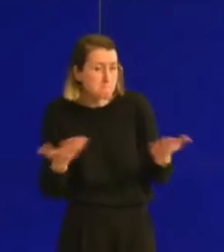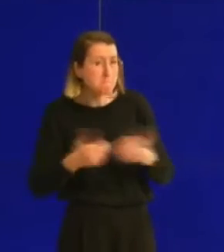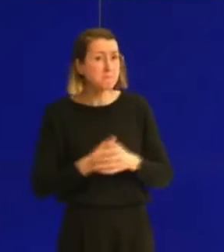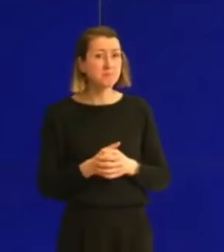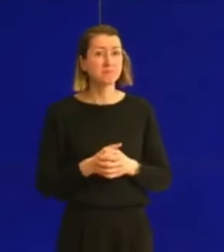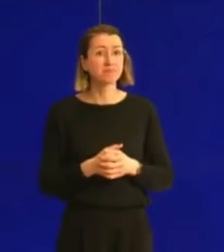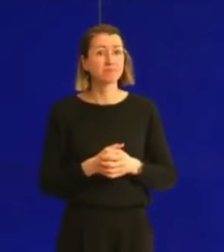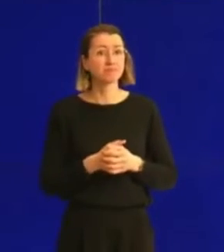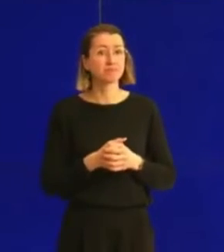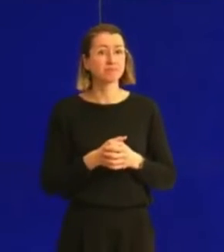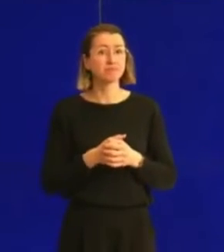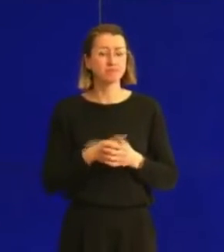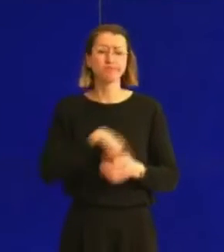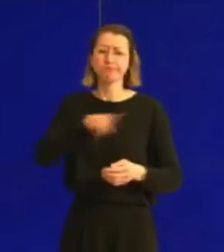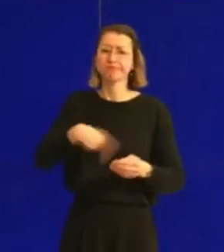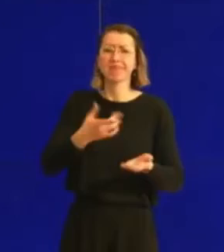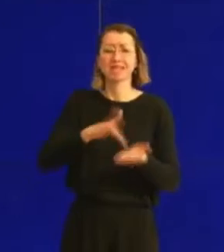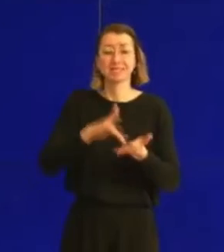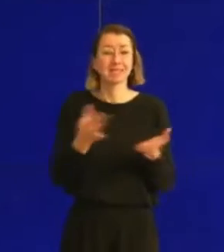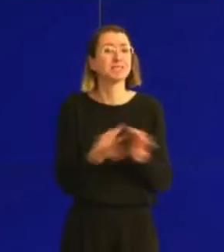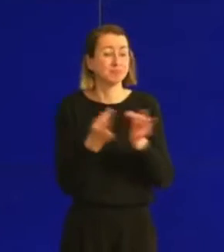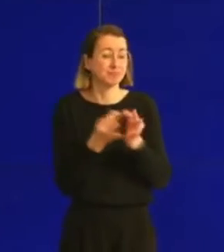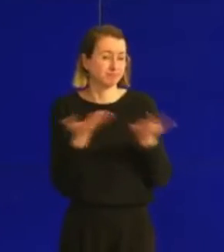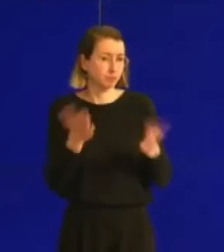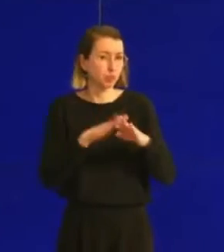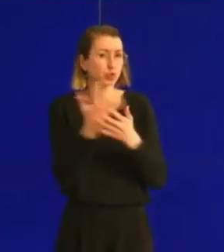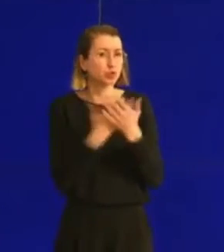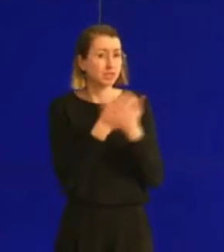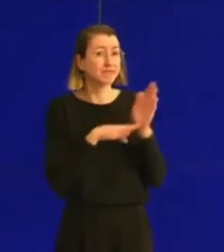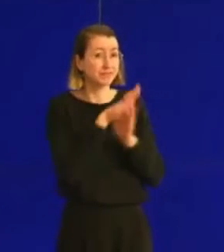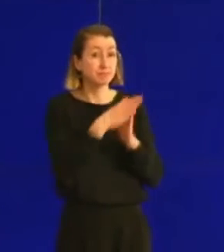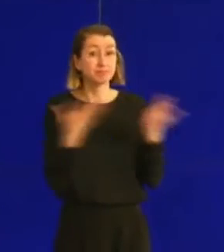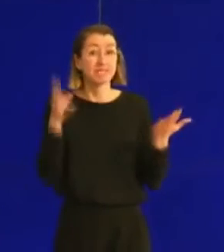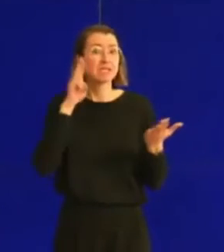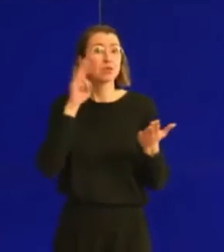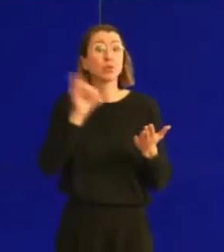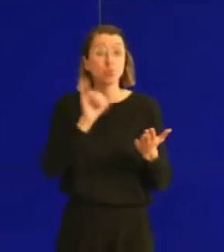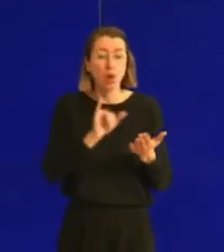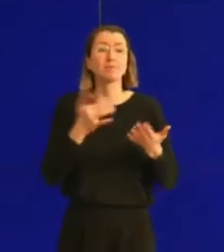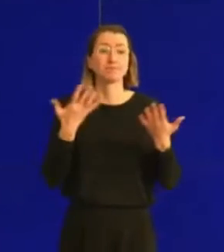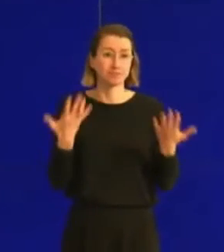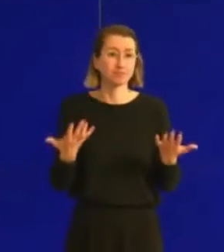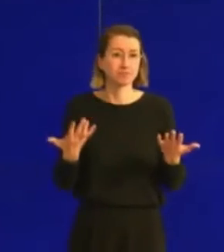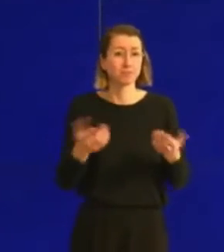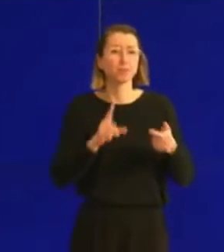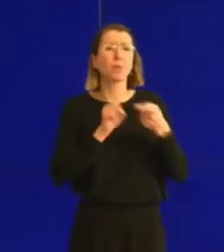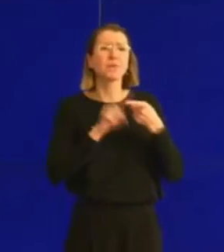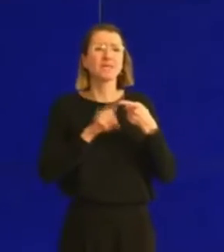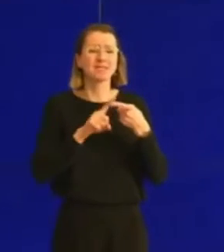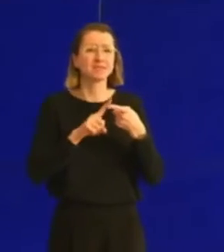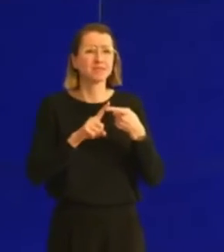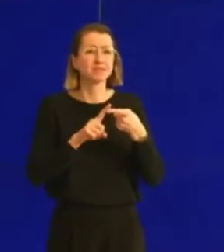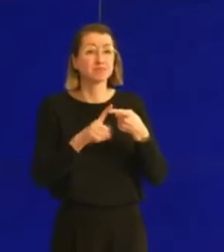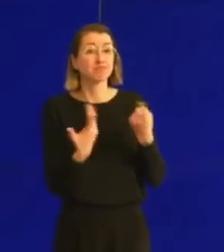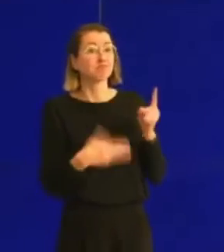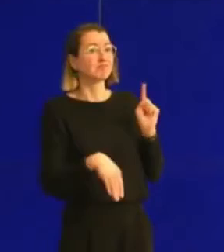Nous allons essayer de vous expliquer la raison de cela. La raison,'est que d'une part, toutes les mesures